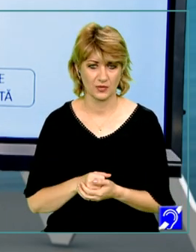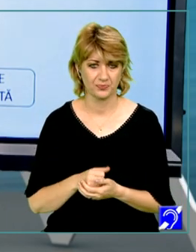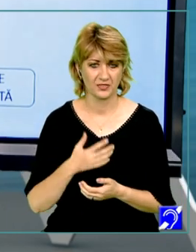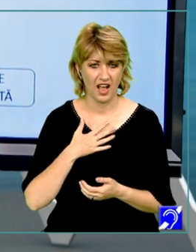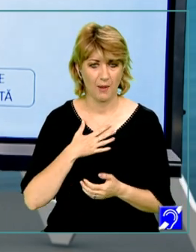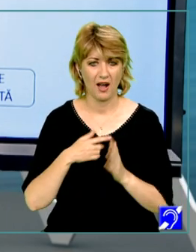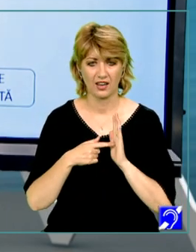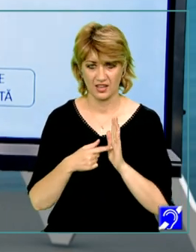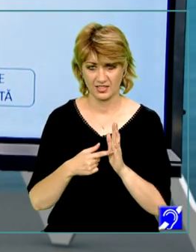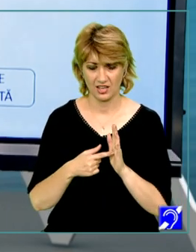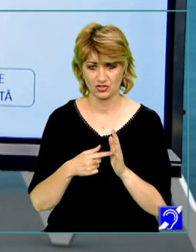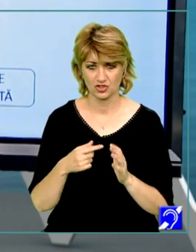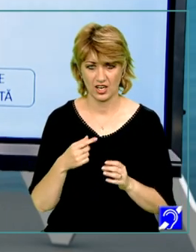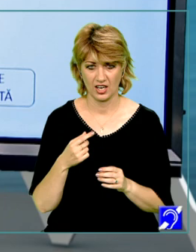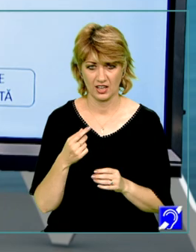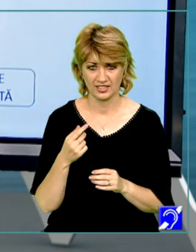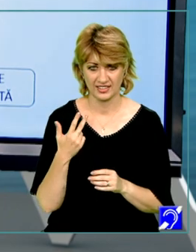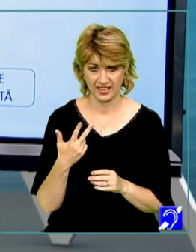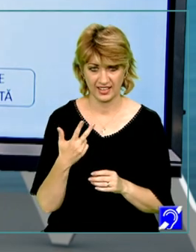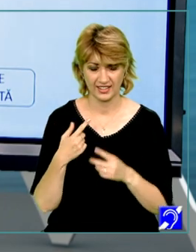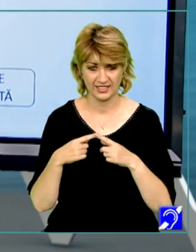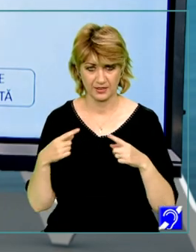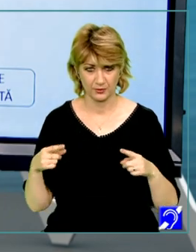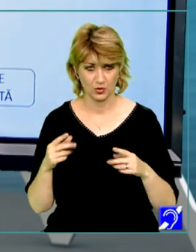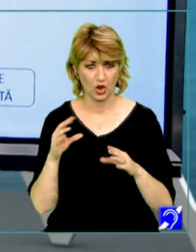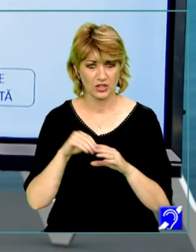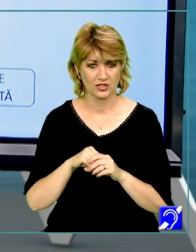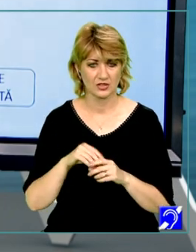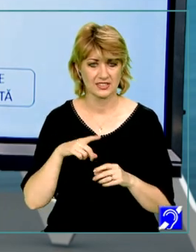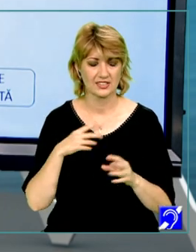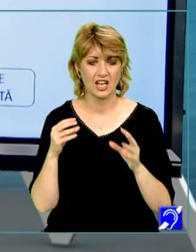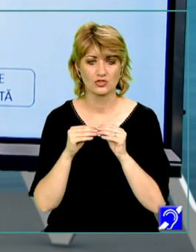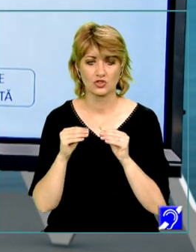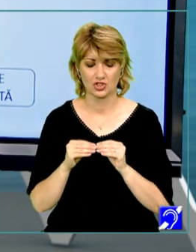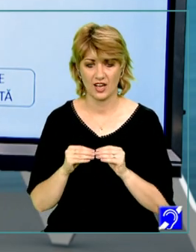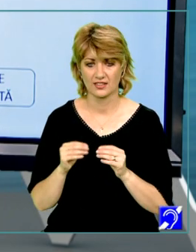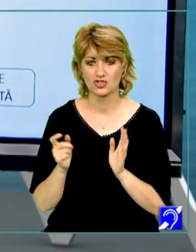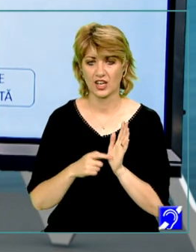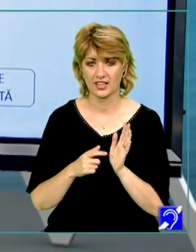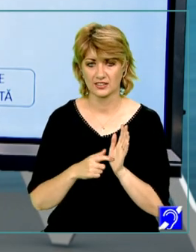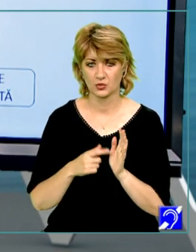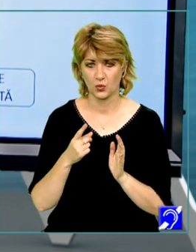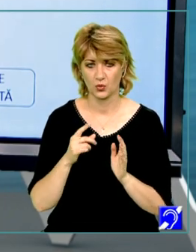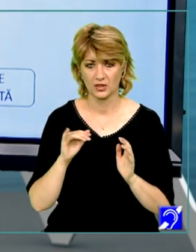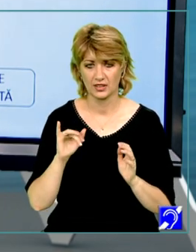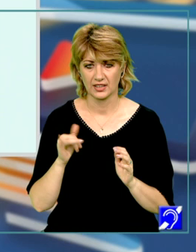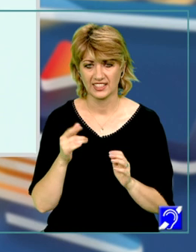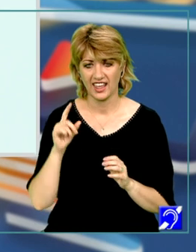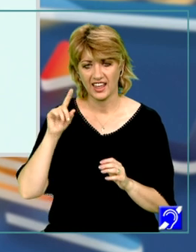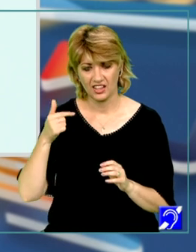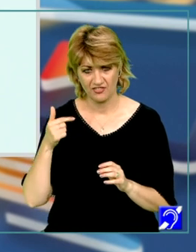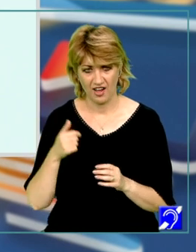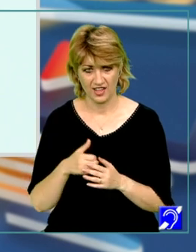evidențiat cele 3 tipuri de conținut care sunt asociate cerințelor, un calcul de derivată,